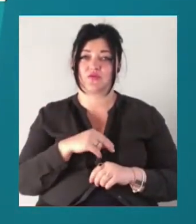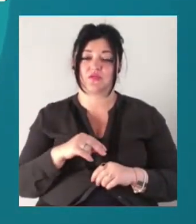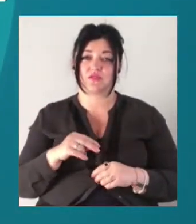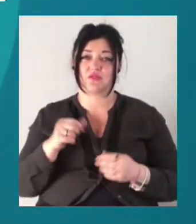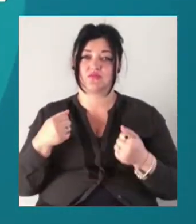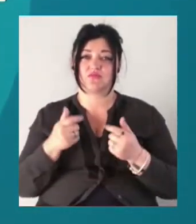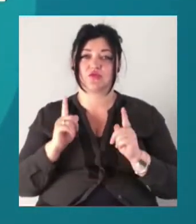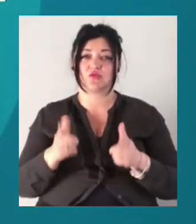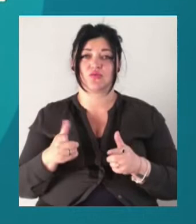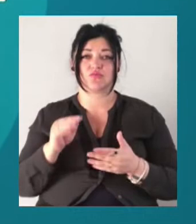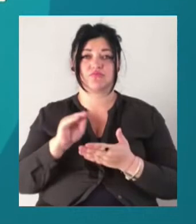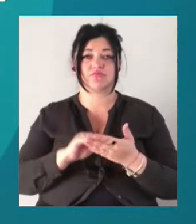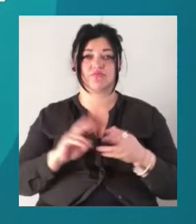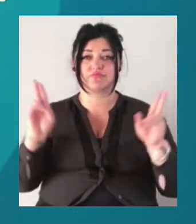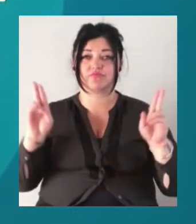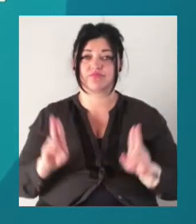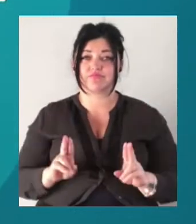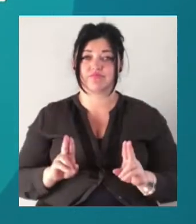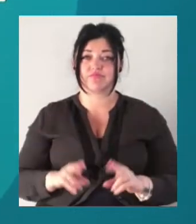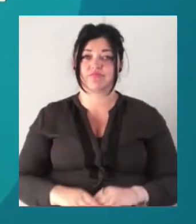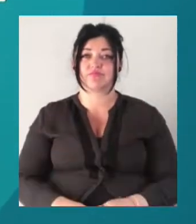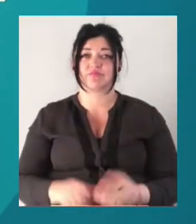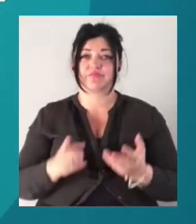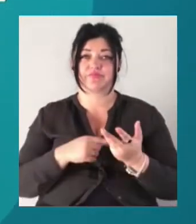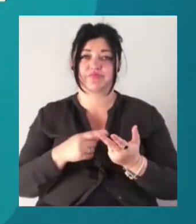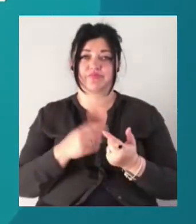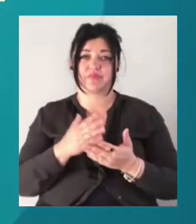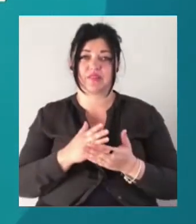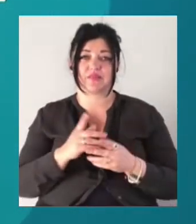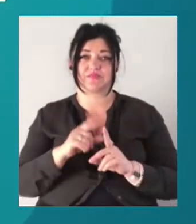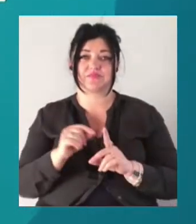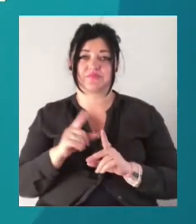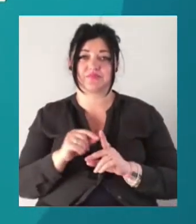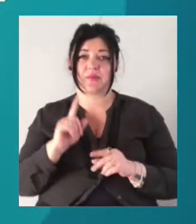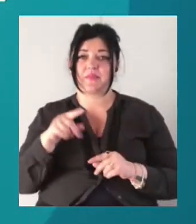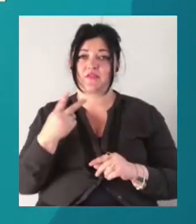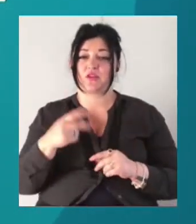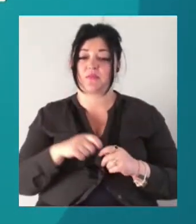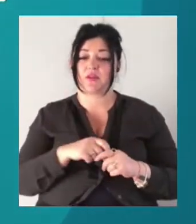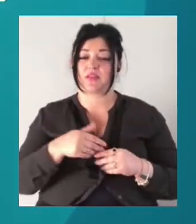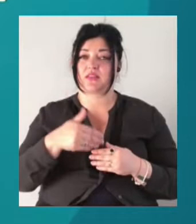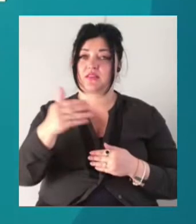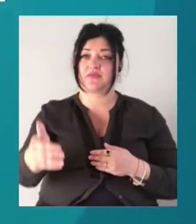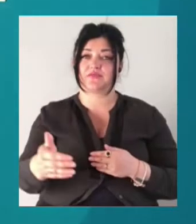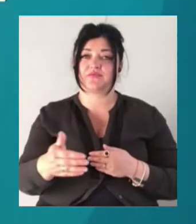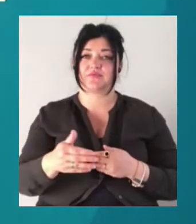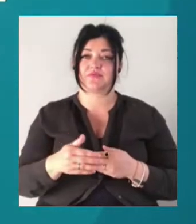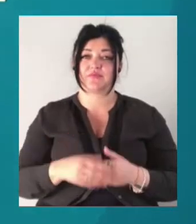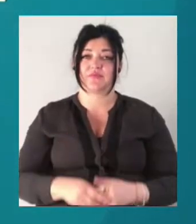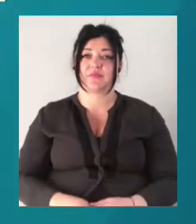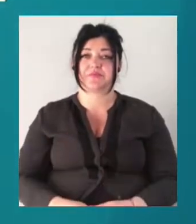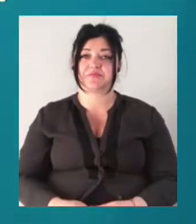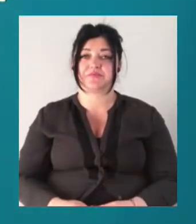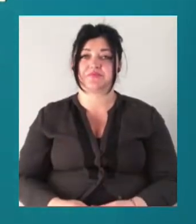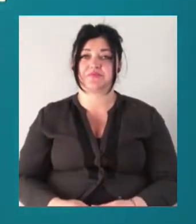Уряд цей перелік розширив до чотирьох людей, залишивши відстань півтора метра між місцями для сидіння. В нас було дозволено виключно